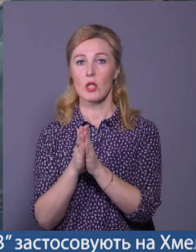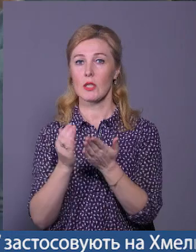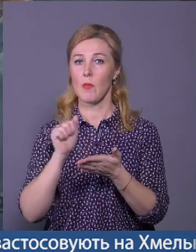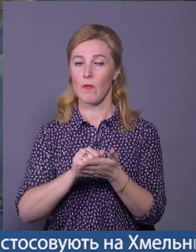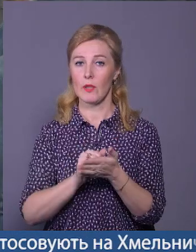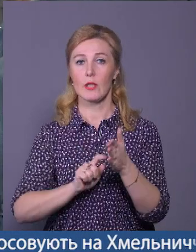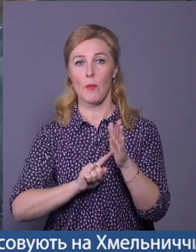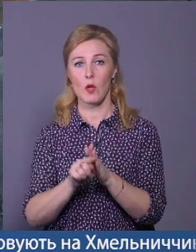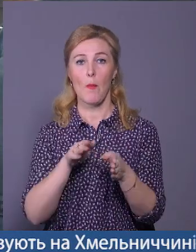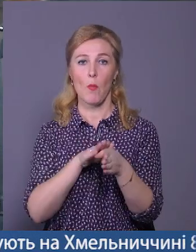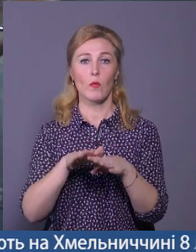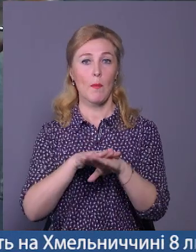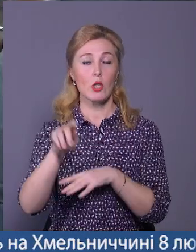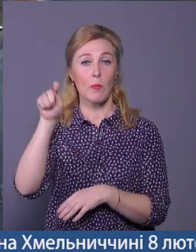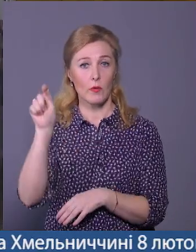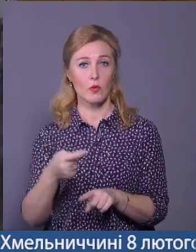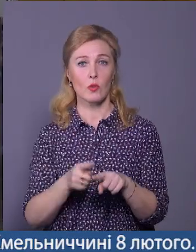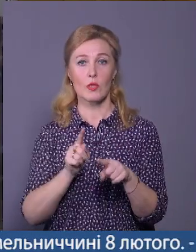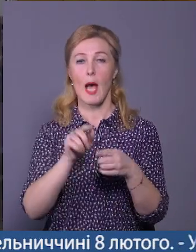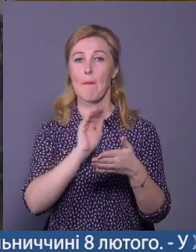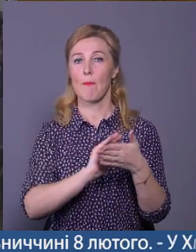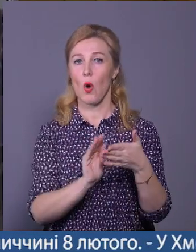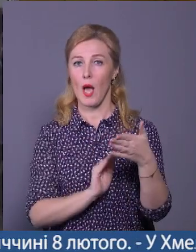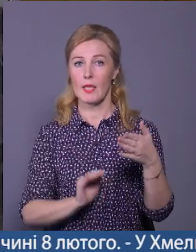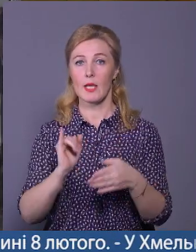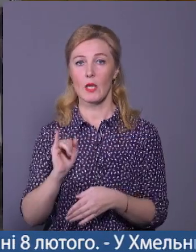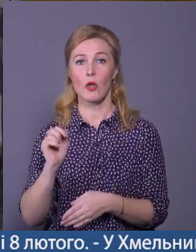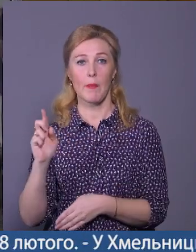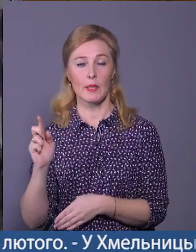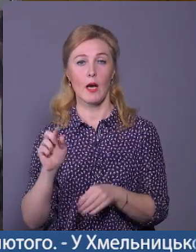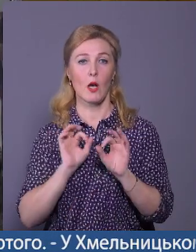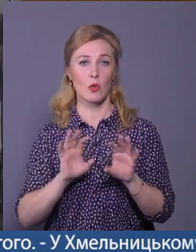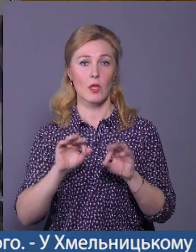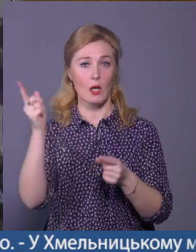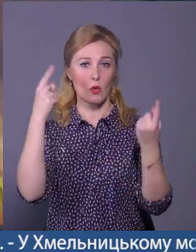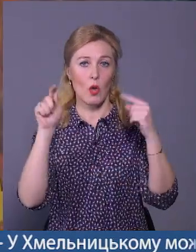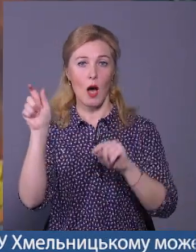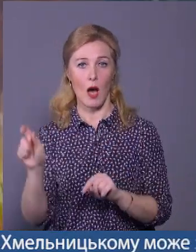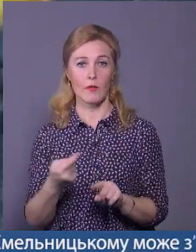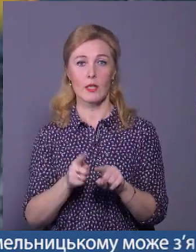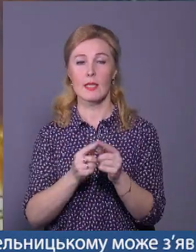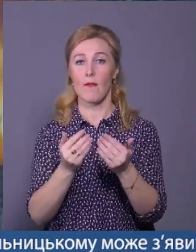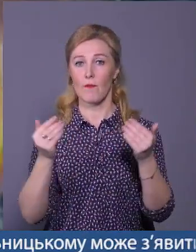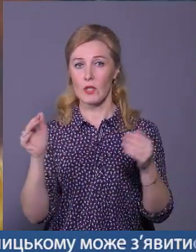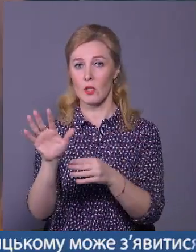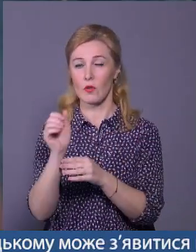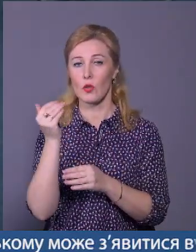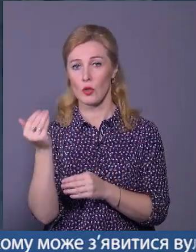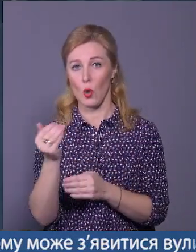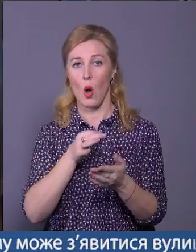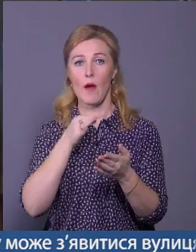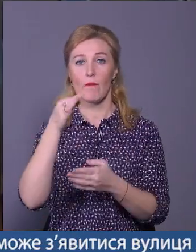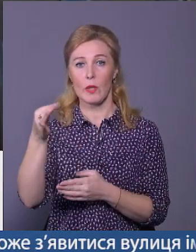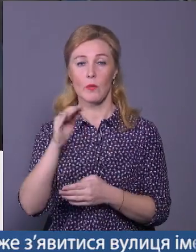Україні на початку повномасштабної війни – це сатирична поезія Ігоря Байдака, каже автор. І це, як і виставка світлин, його відповідь